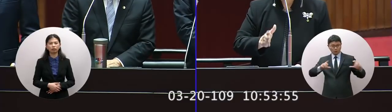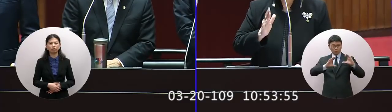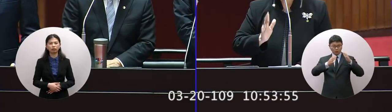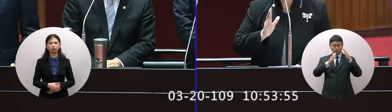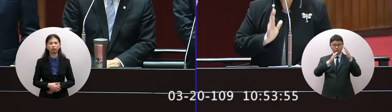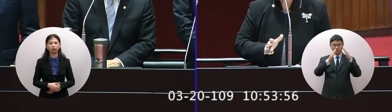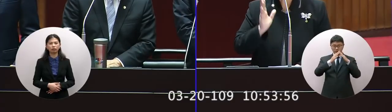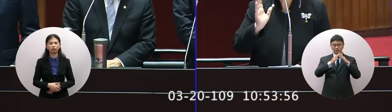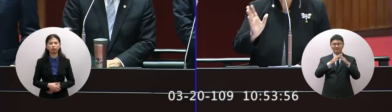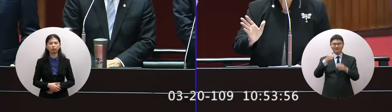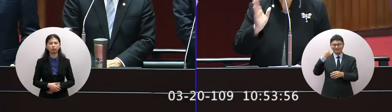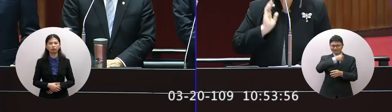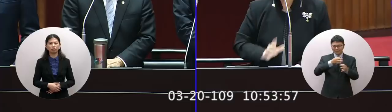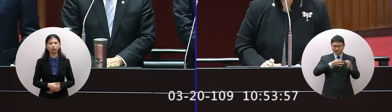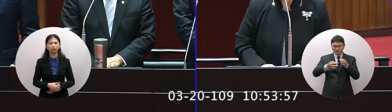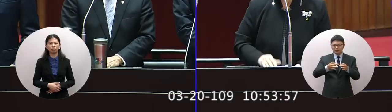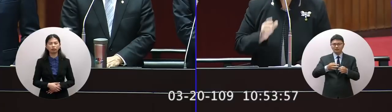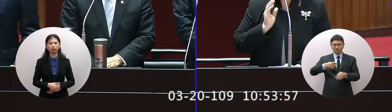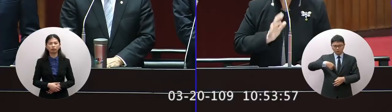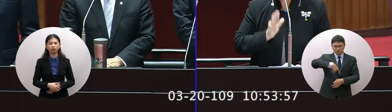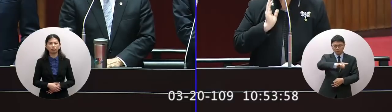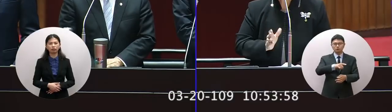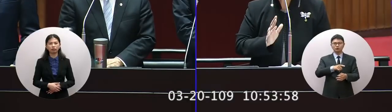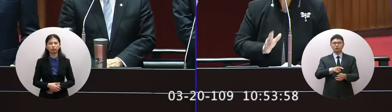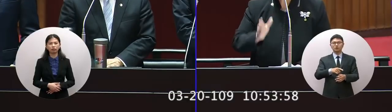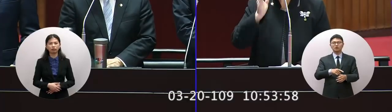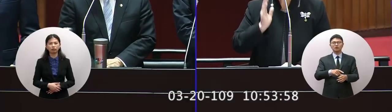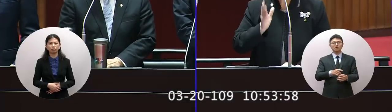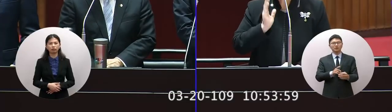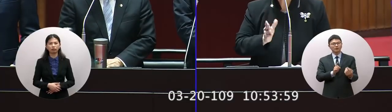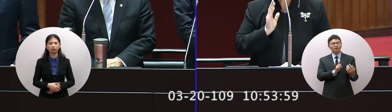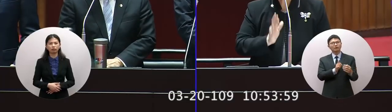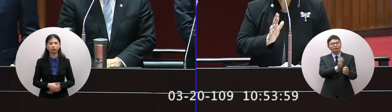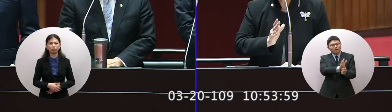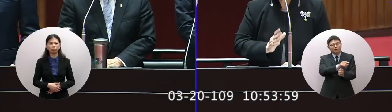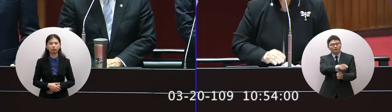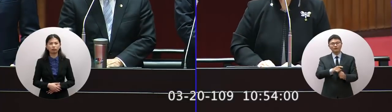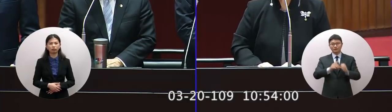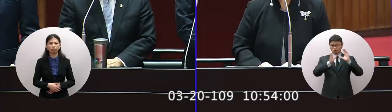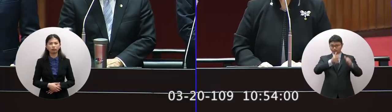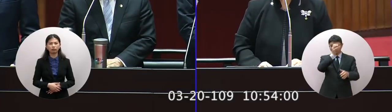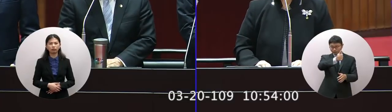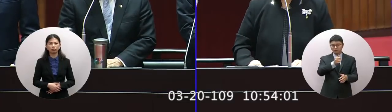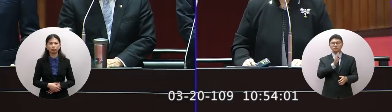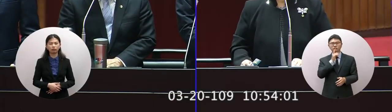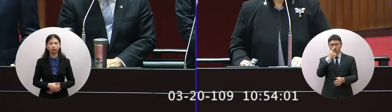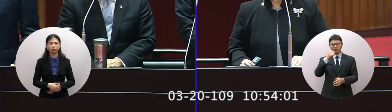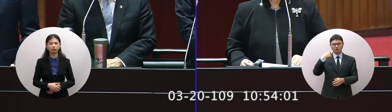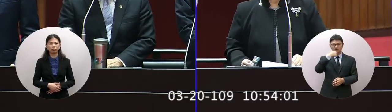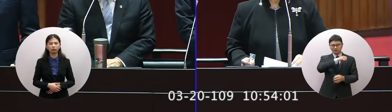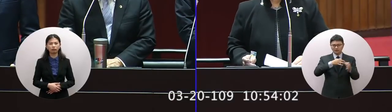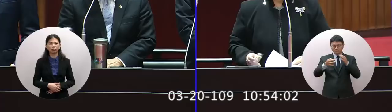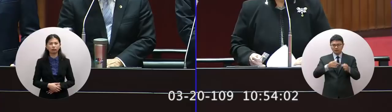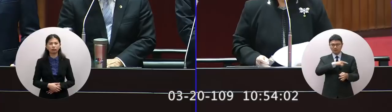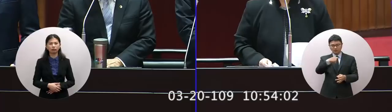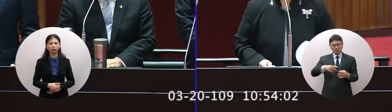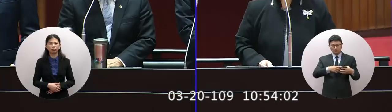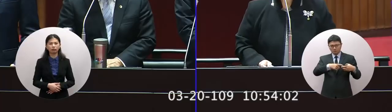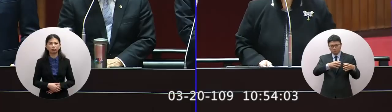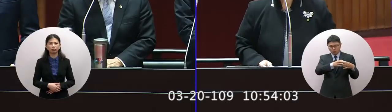全世界的台商都跑去接總統這就是我們台商對國家的相信力對不對再來